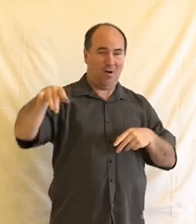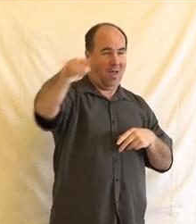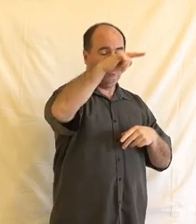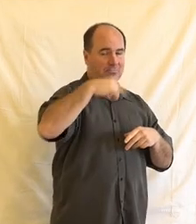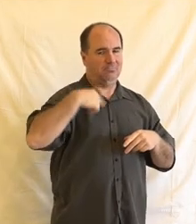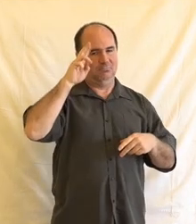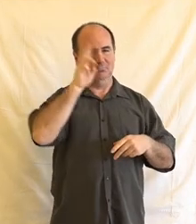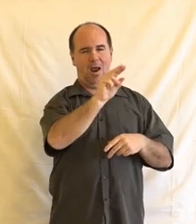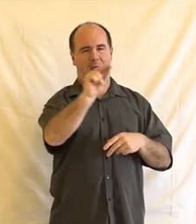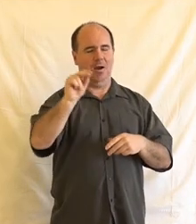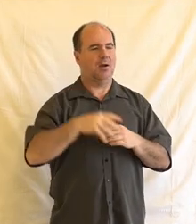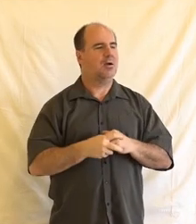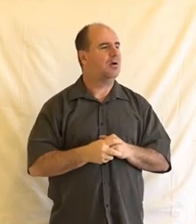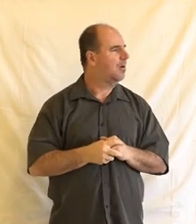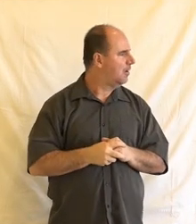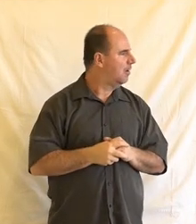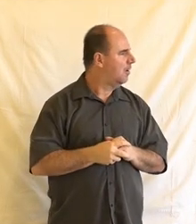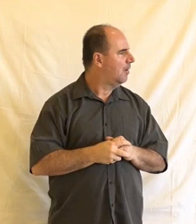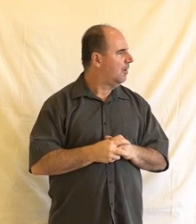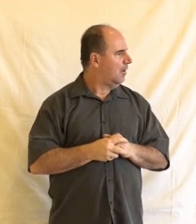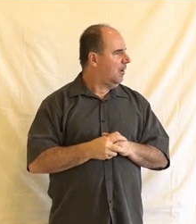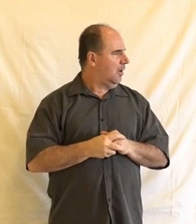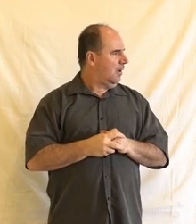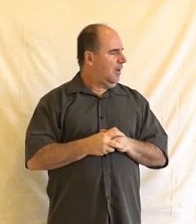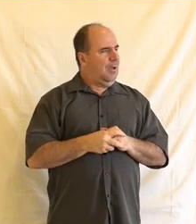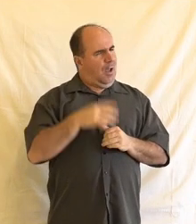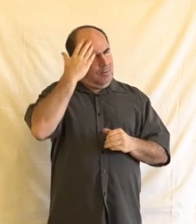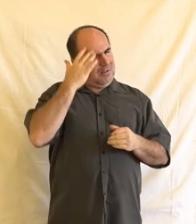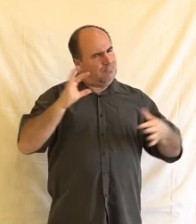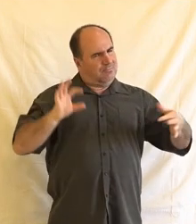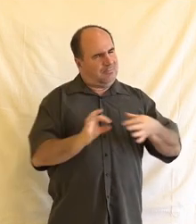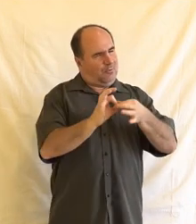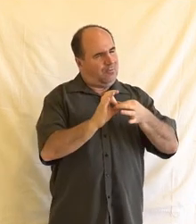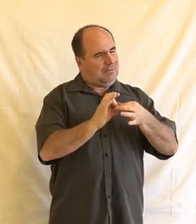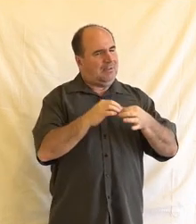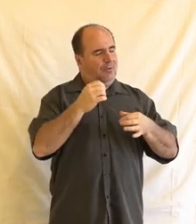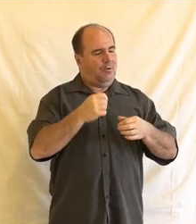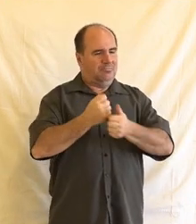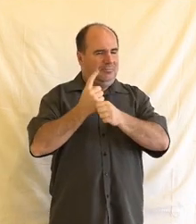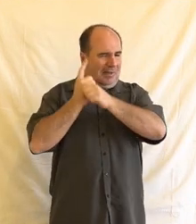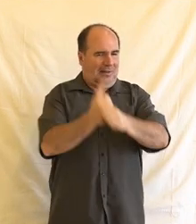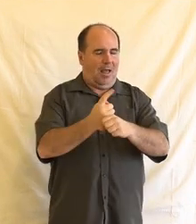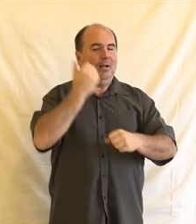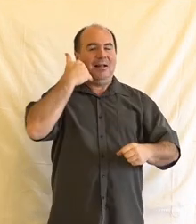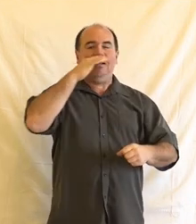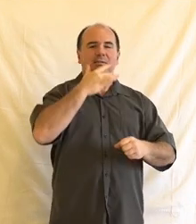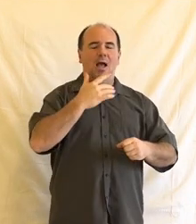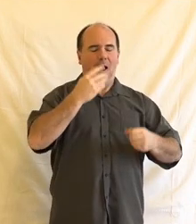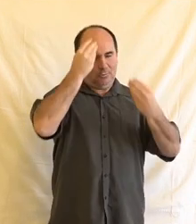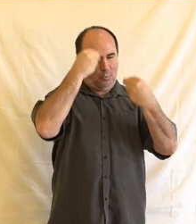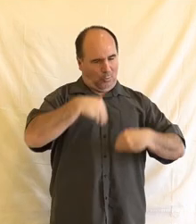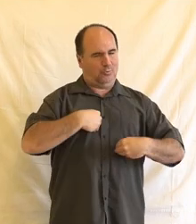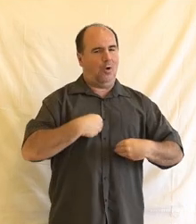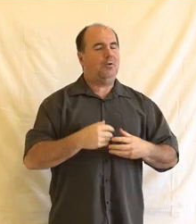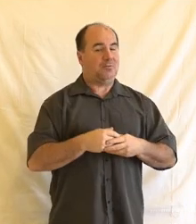viděno primárně v konfliktu s právem na lidskou důstojnost, i když já to teda osobně prožívám úplně stejným způsobem. Ale může to